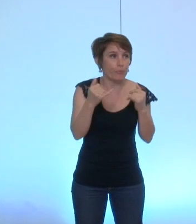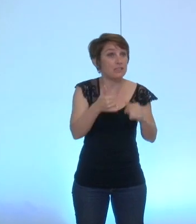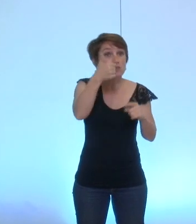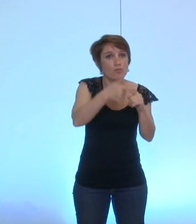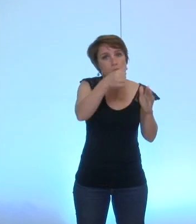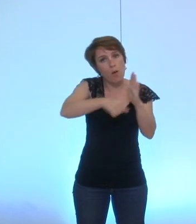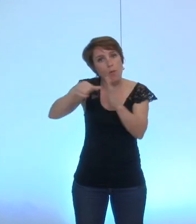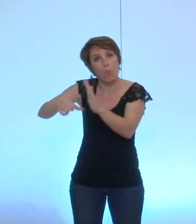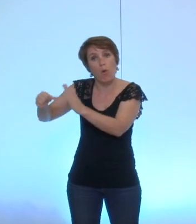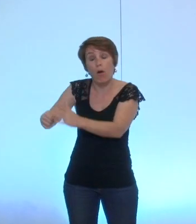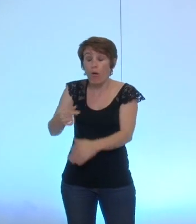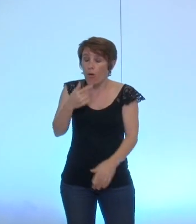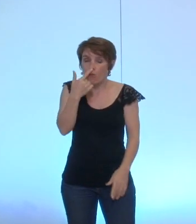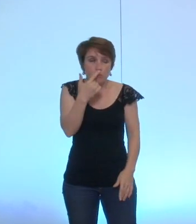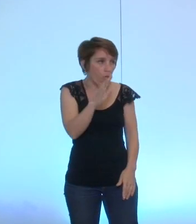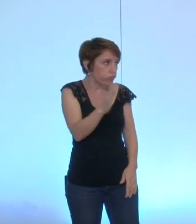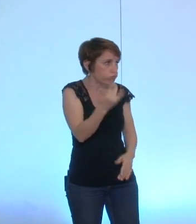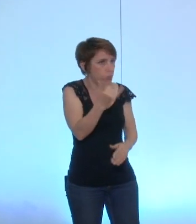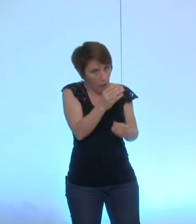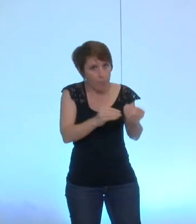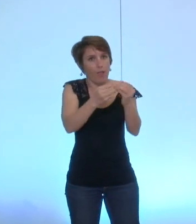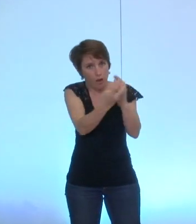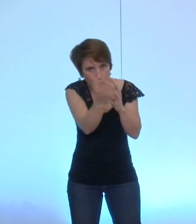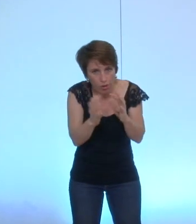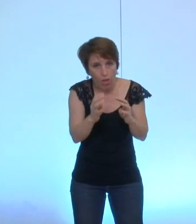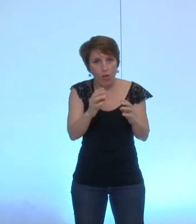nous proposons la suppression de cette formulation